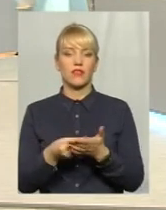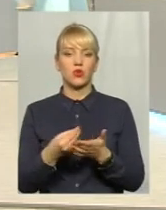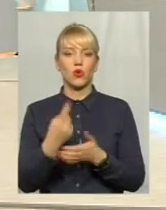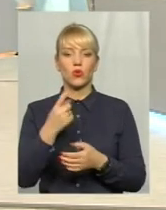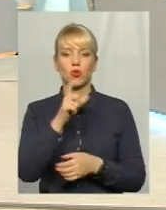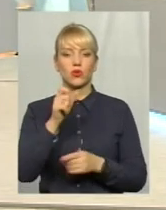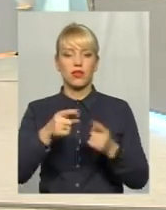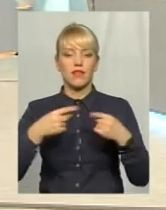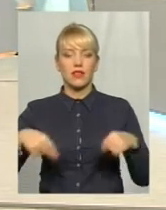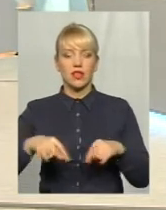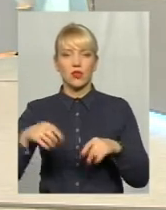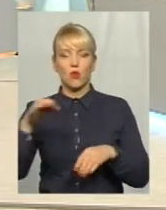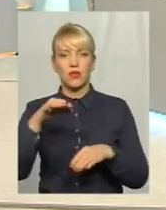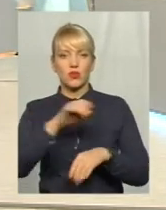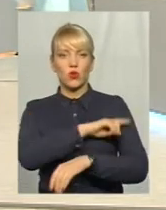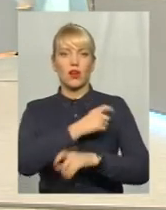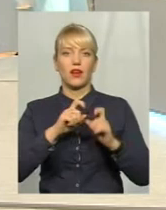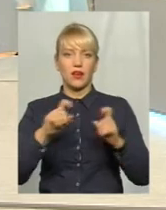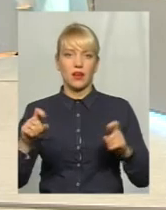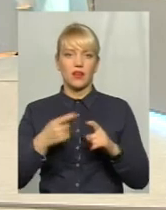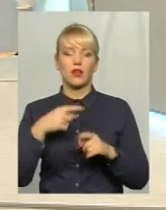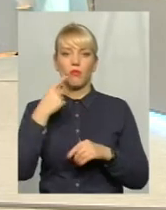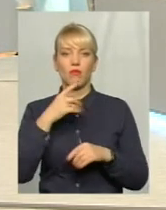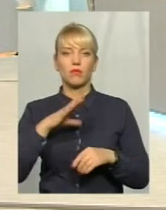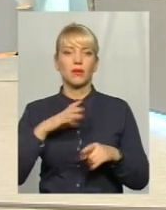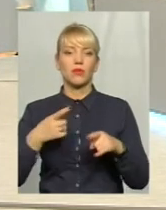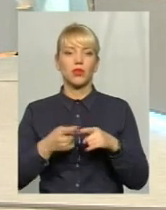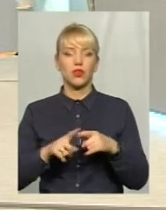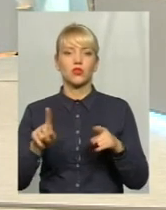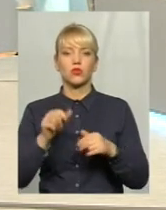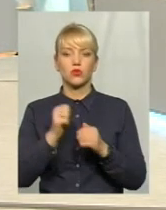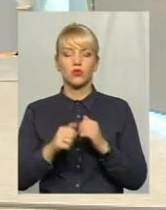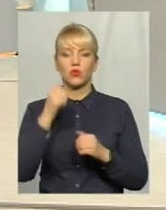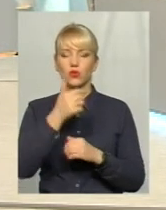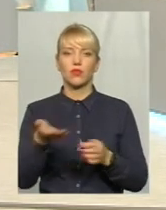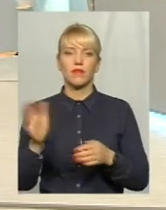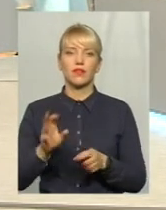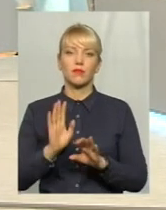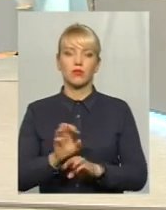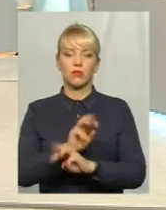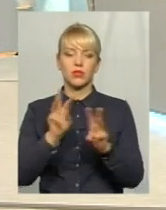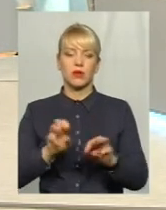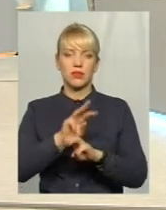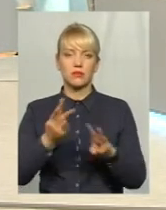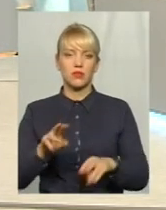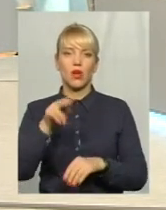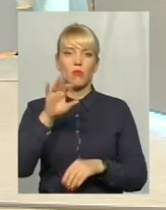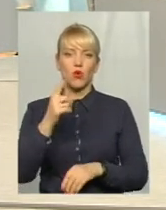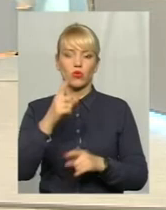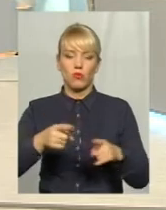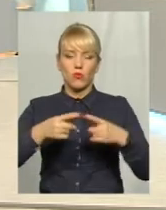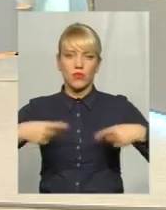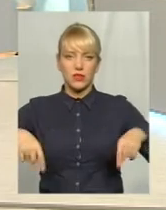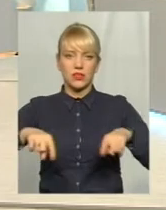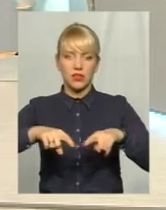обласної лікарні, то мова йшла про те, що давайте ми кожного року будемо забезпечувати так от по одному відділенню